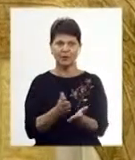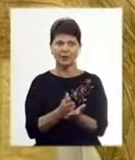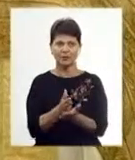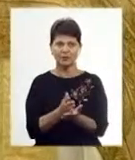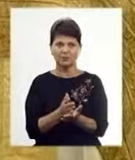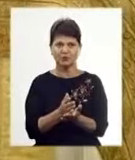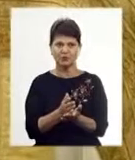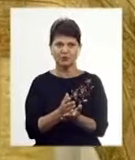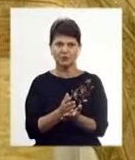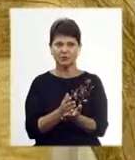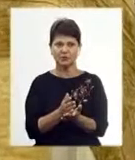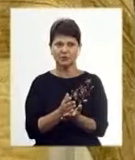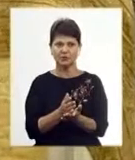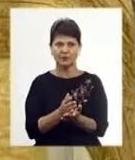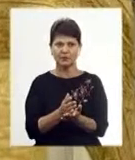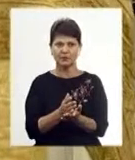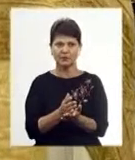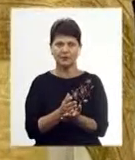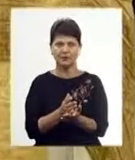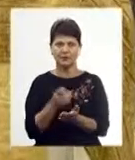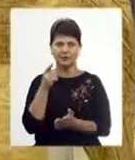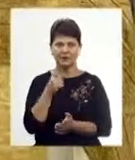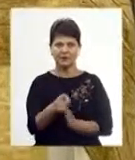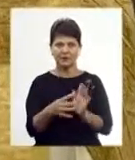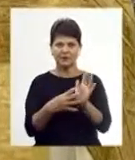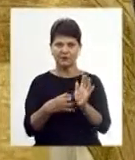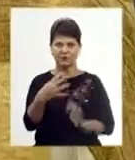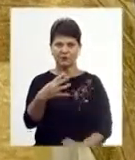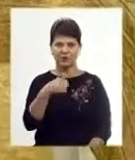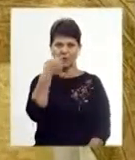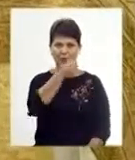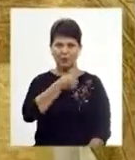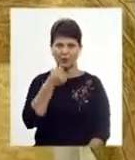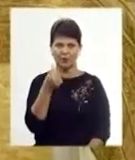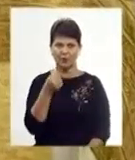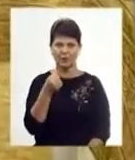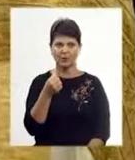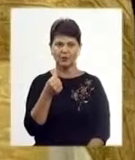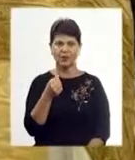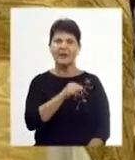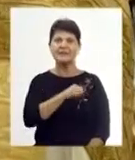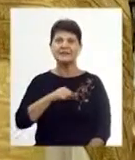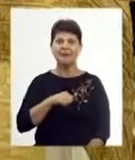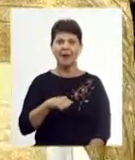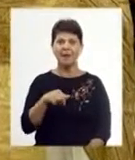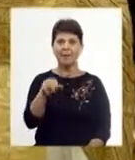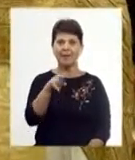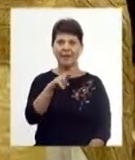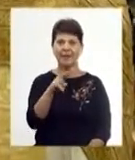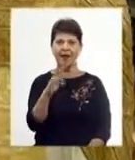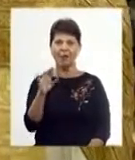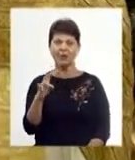тато. Мій тато був рокопокладений ще в 1940 році Сан-Деякона, а в 1941